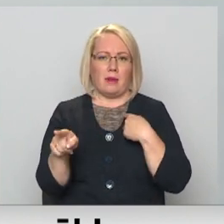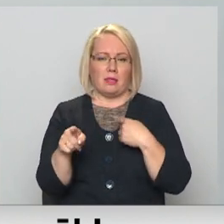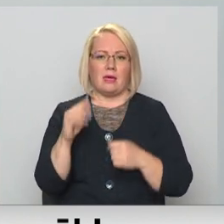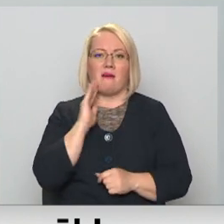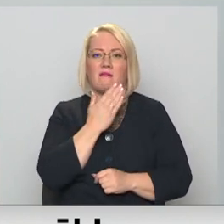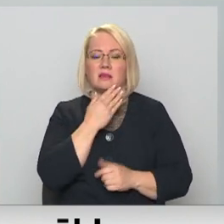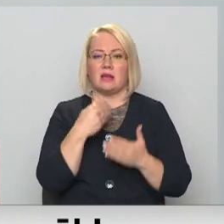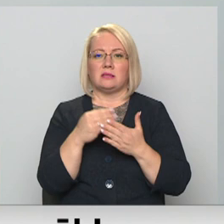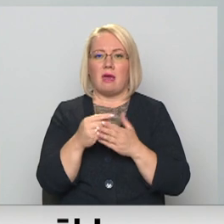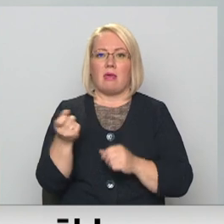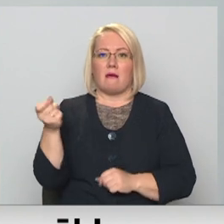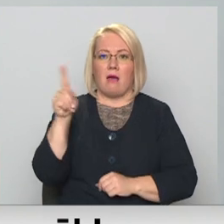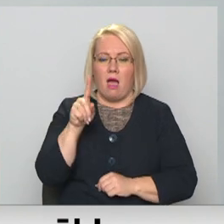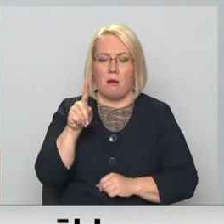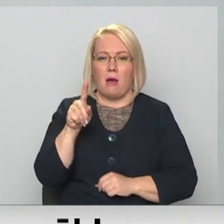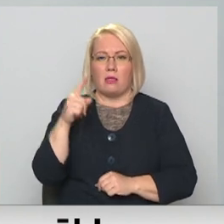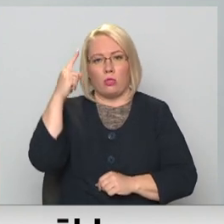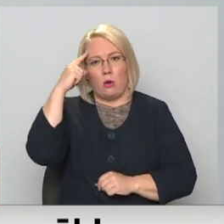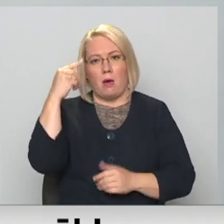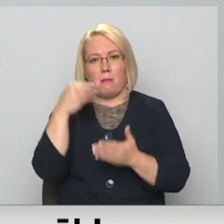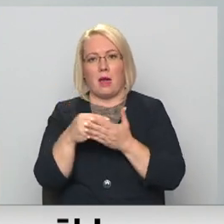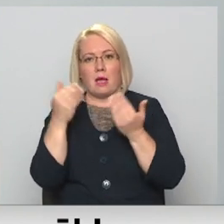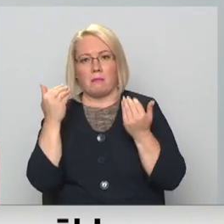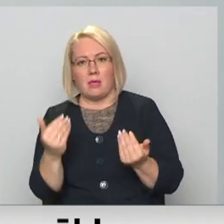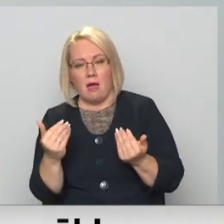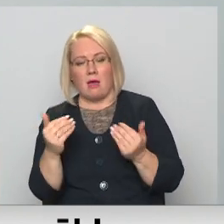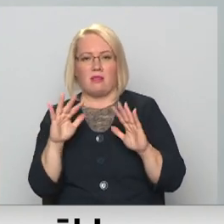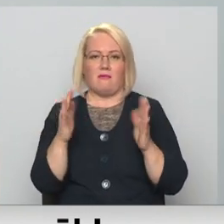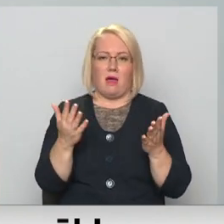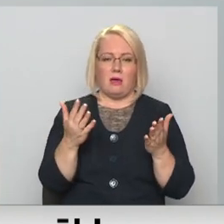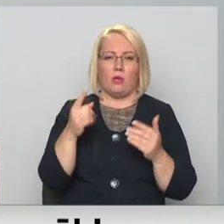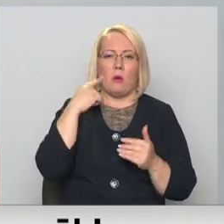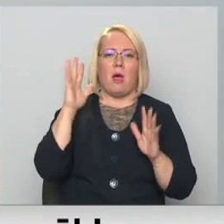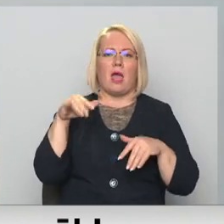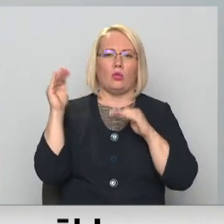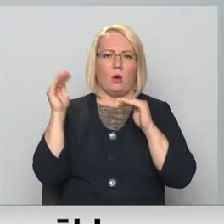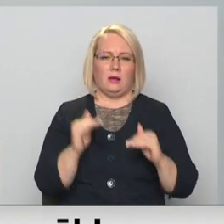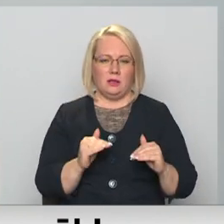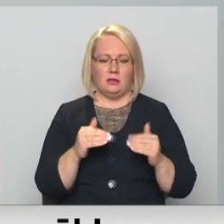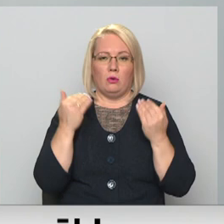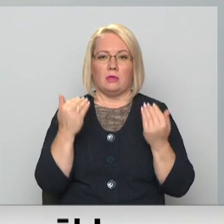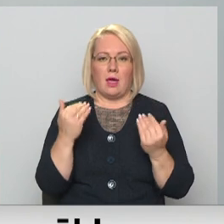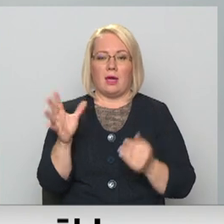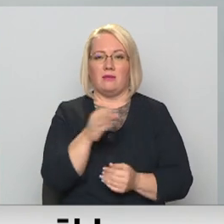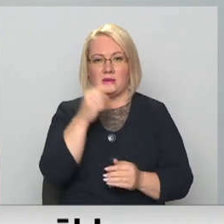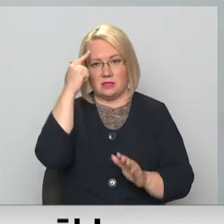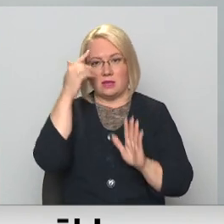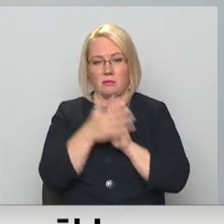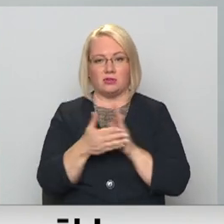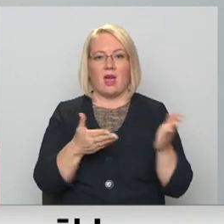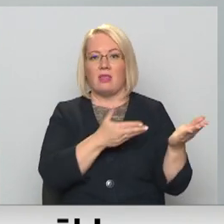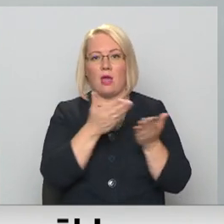domā, tad pērkam tagad vai tiešām viņa ir augsta, gan jau viņa nokritīsies. Šobrīd viss ir sapratuši, ka viņa nekur